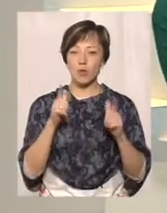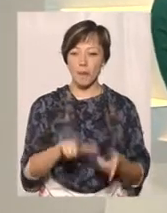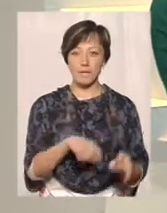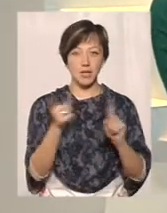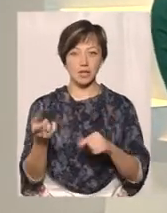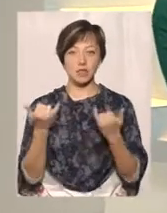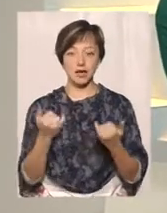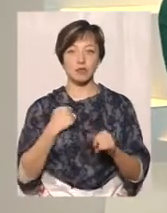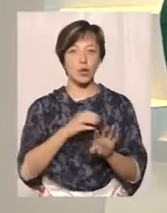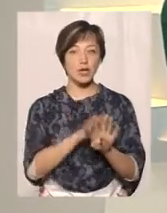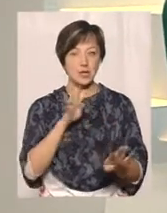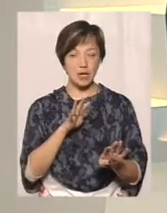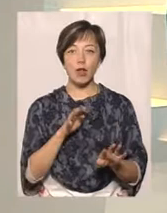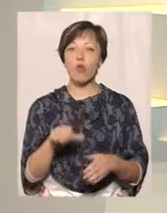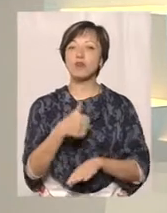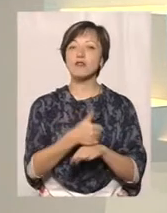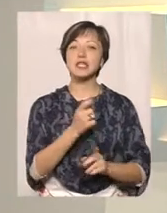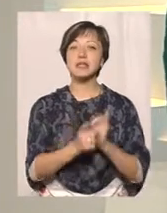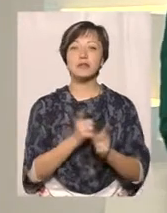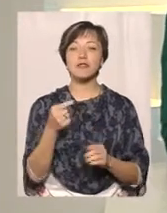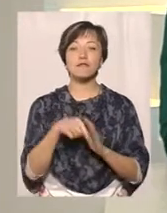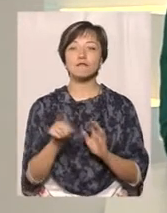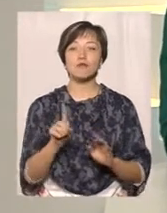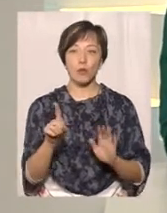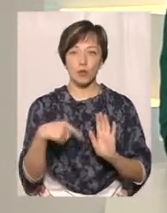перейшли зараз у Збройні Сили. Але от основні зміни в чому?